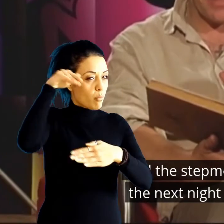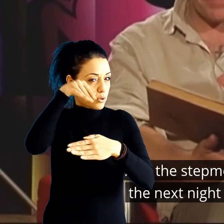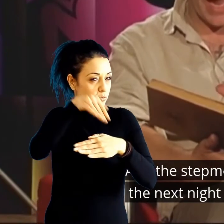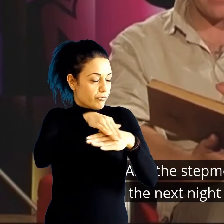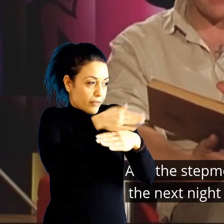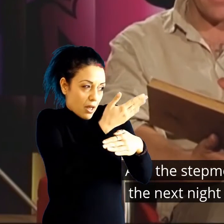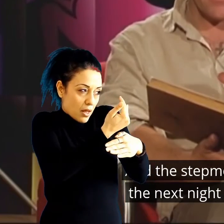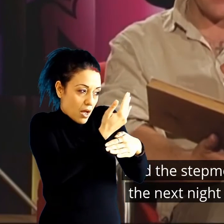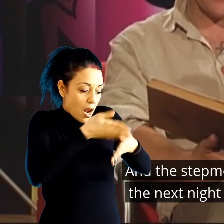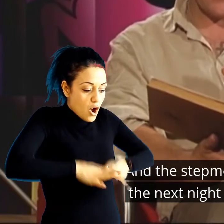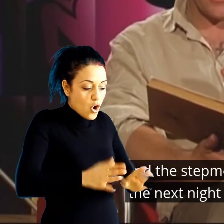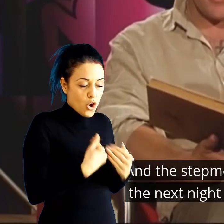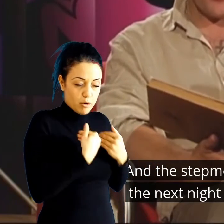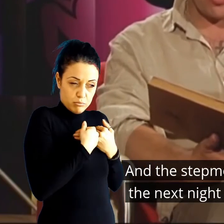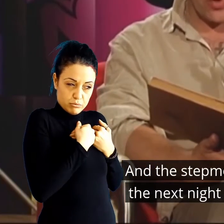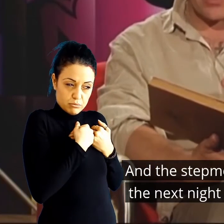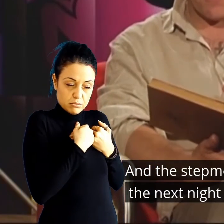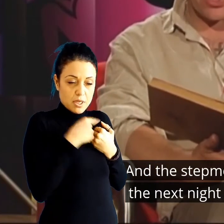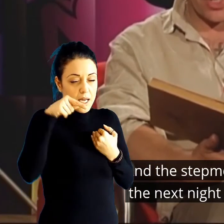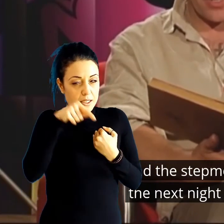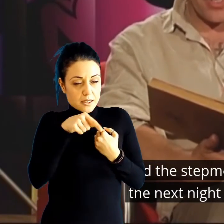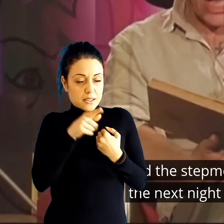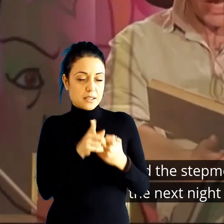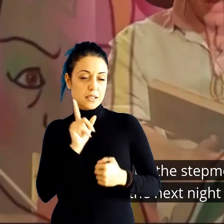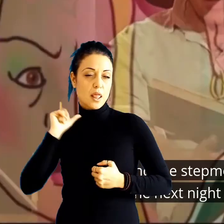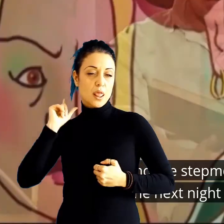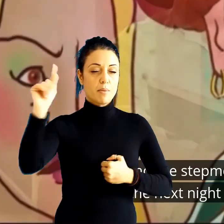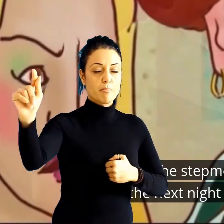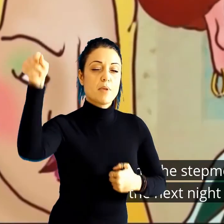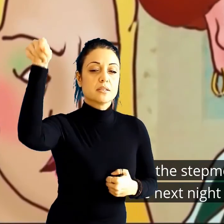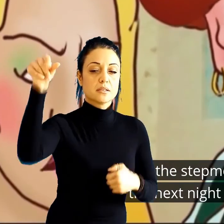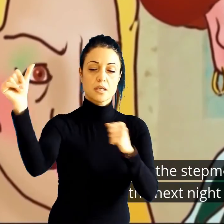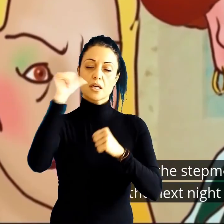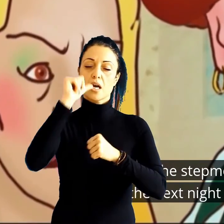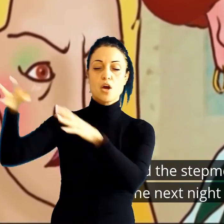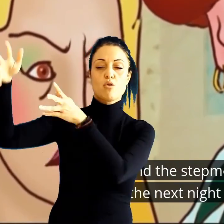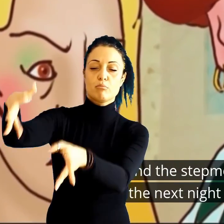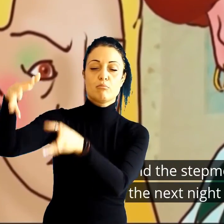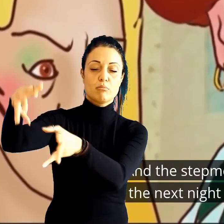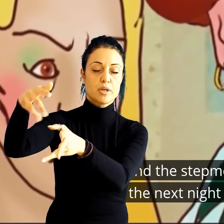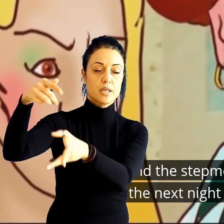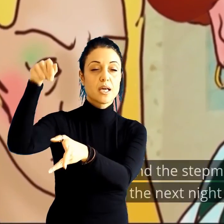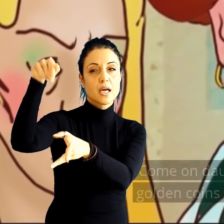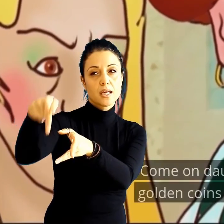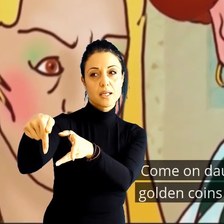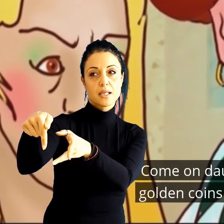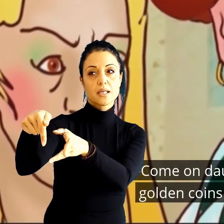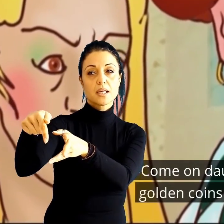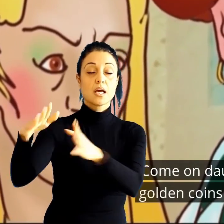направила план и другата вечер и рекла на својата сакана керка